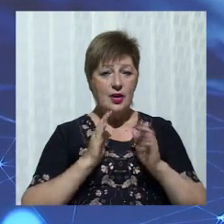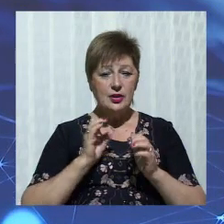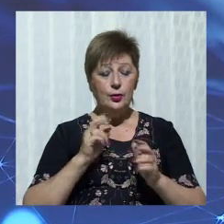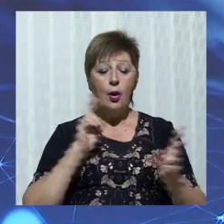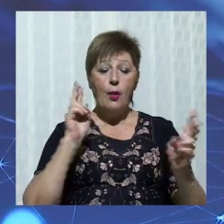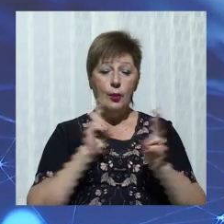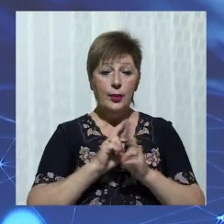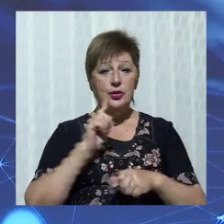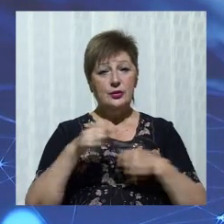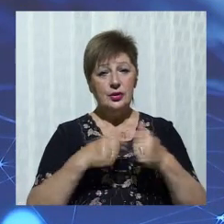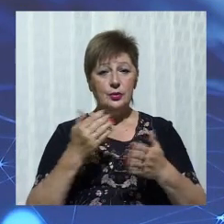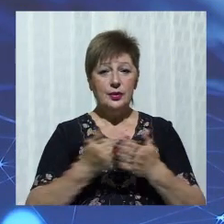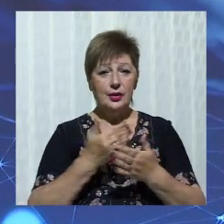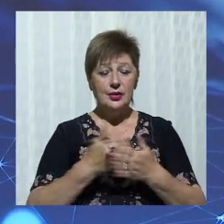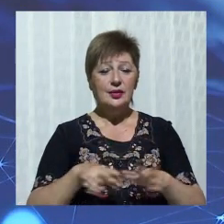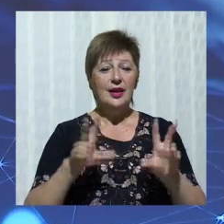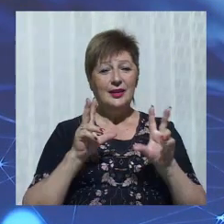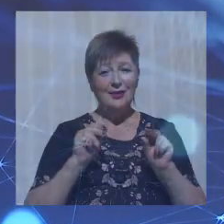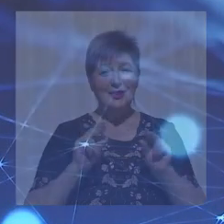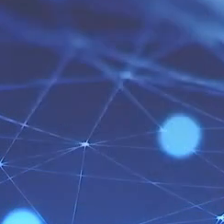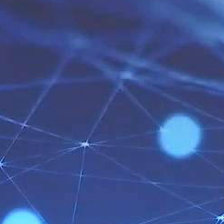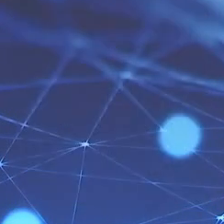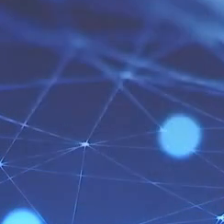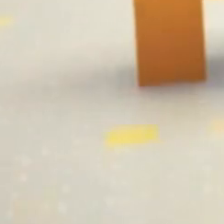Побачимося у наступних випусках. Гарного вам вечора!